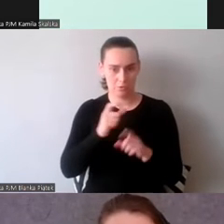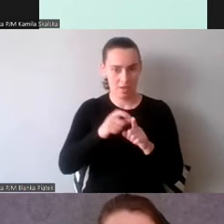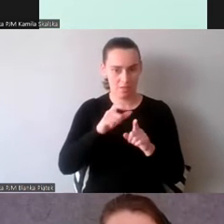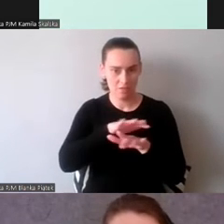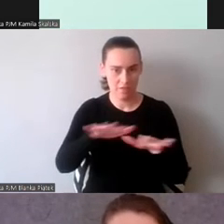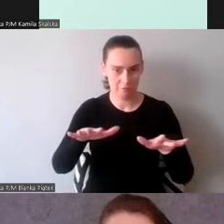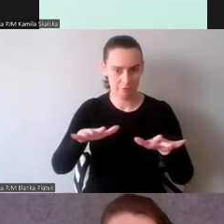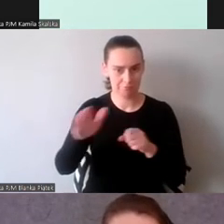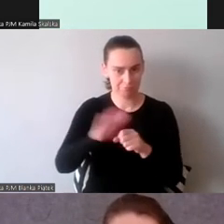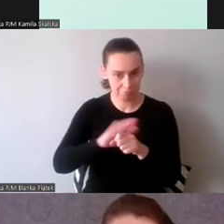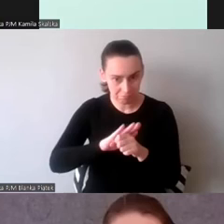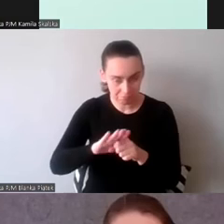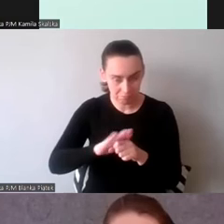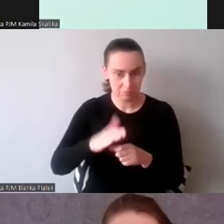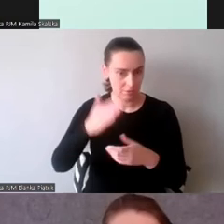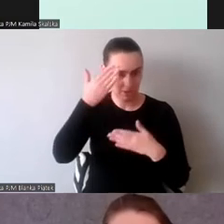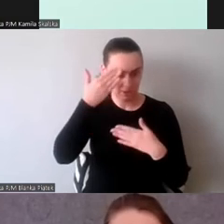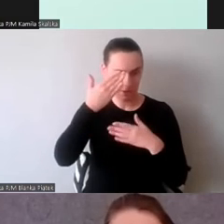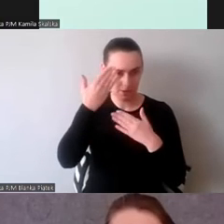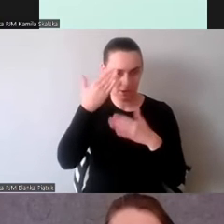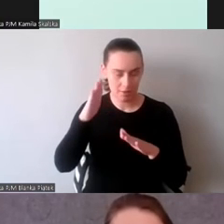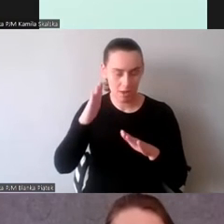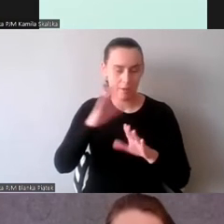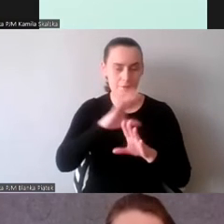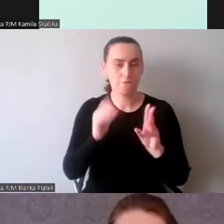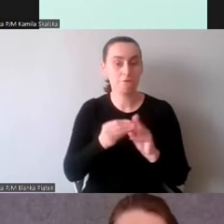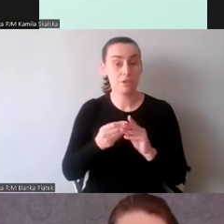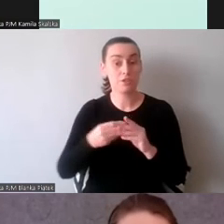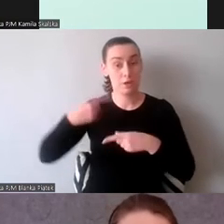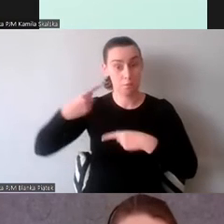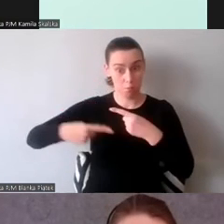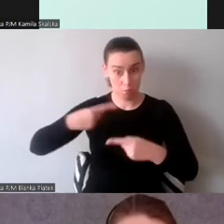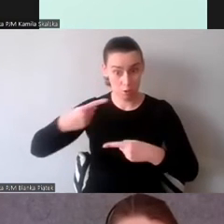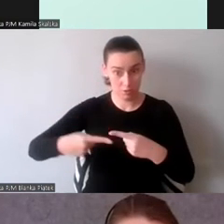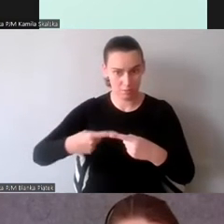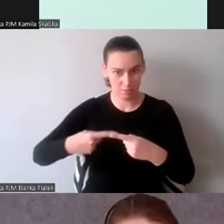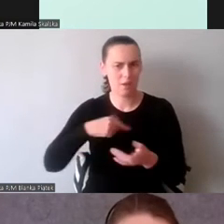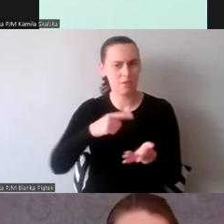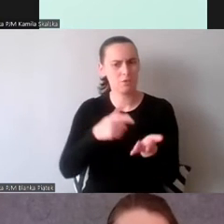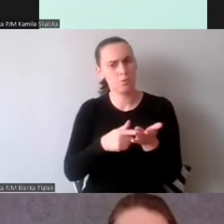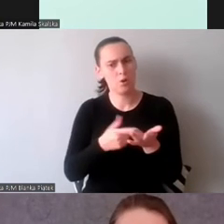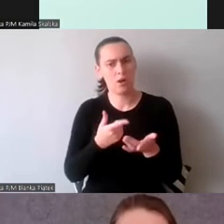to są one w pewien sposób intuicyjne.